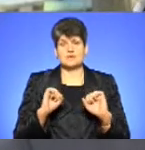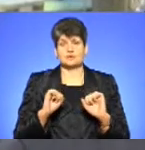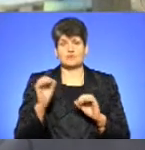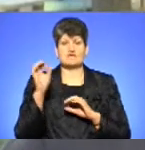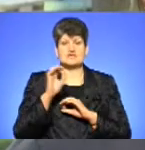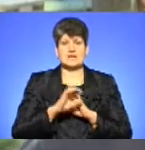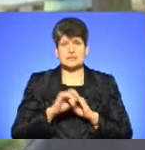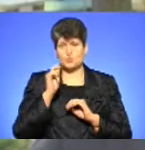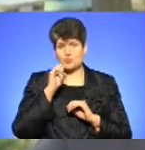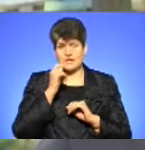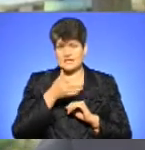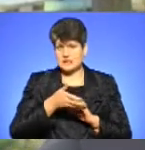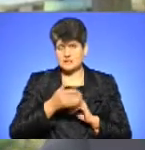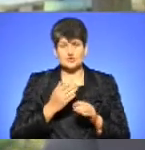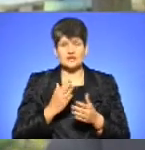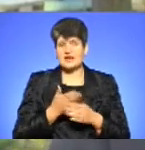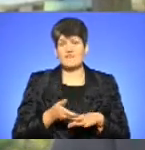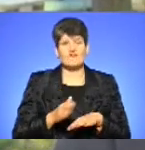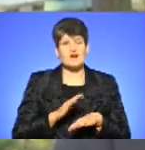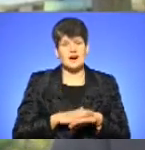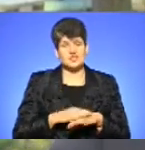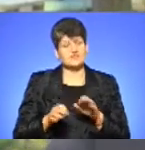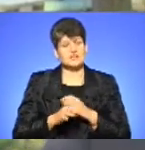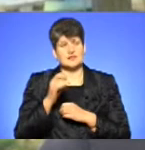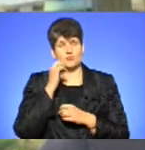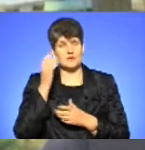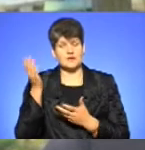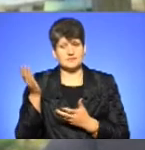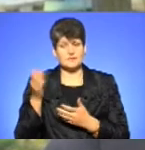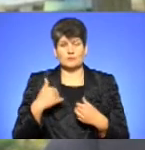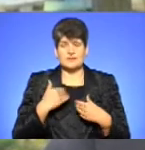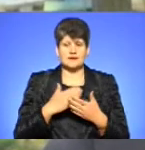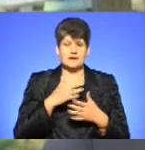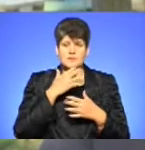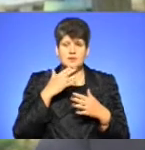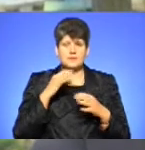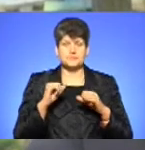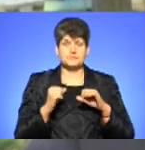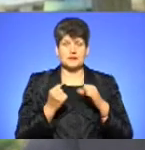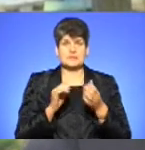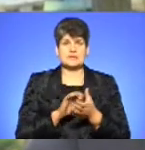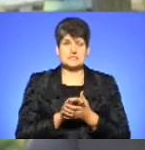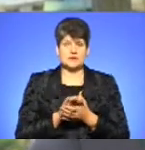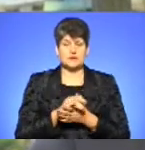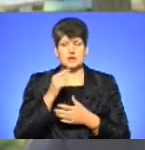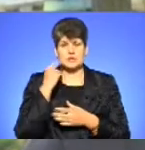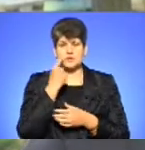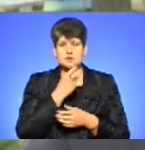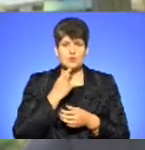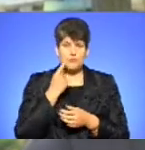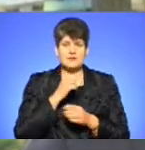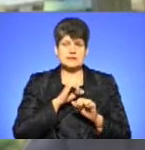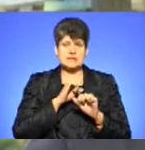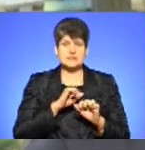Західній Україні, що є набагато важче, наприклад, в Східній Україні. Тобто, в мене є дуже багато друзів, знайомих, які є російськомовними, але